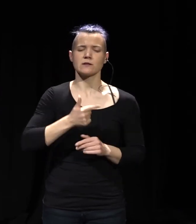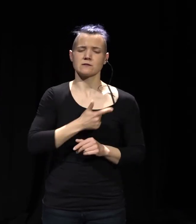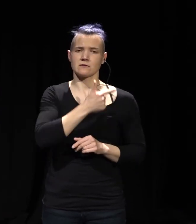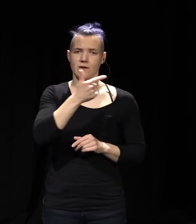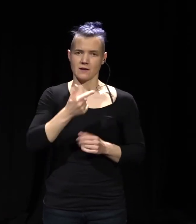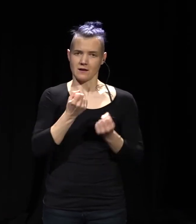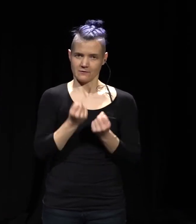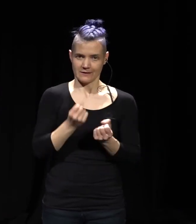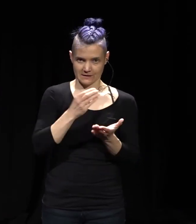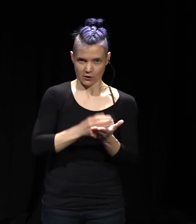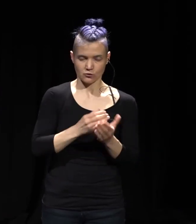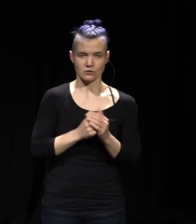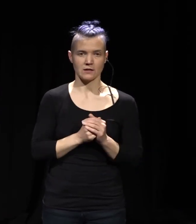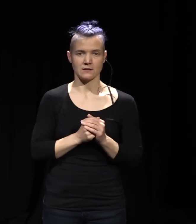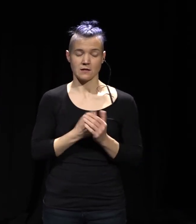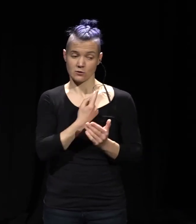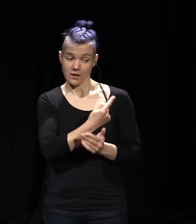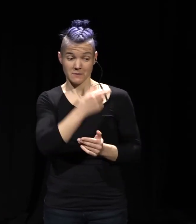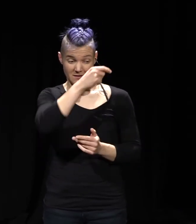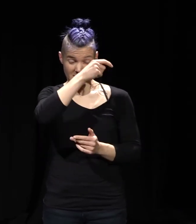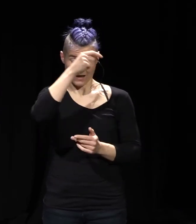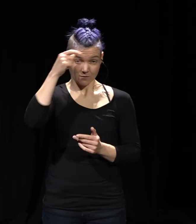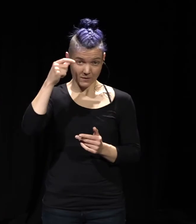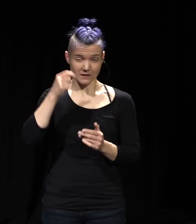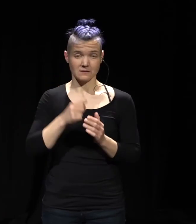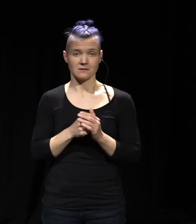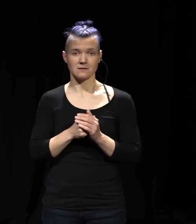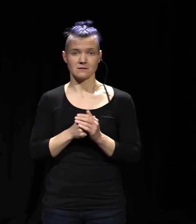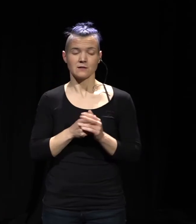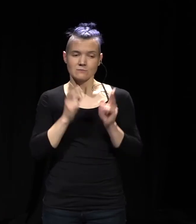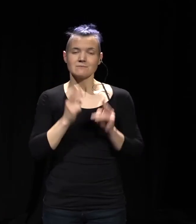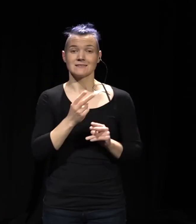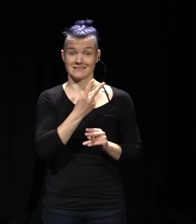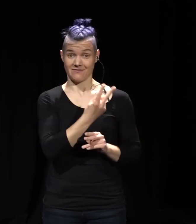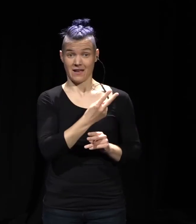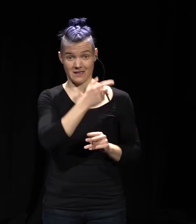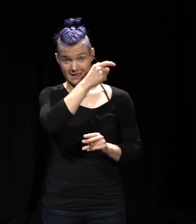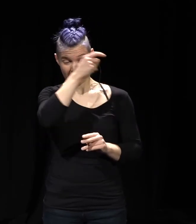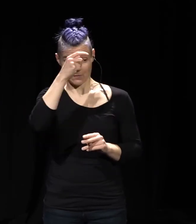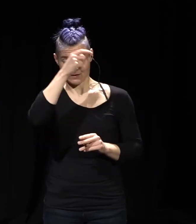mit diesen Experten, in dem Fall sind es wirklich zwei Experten,